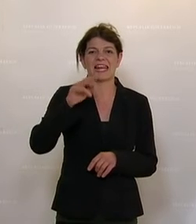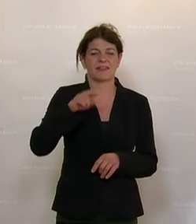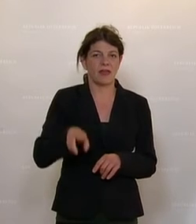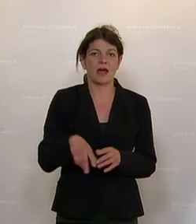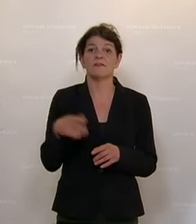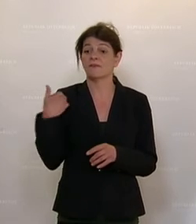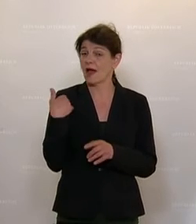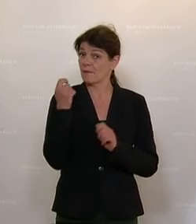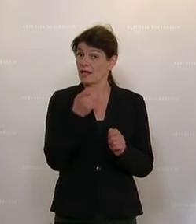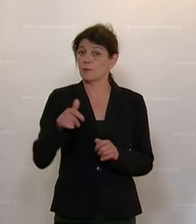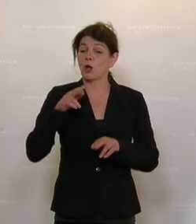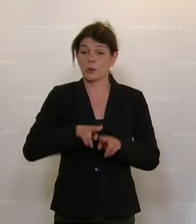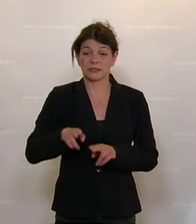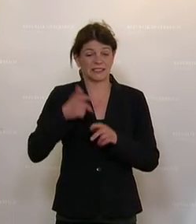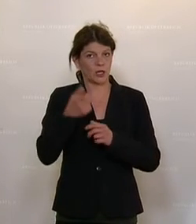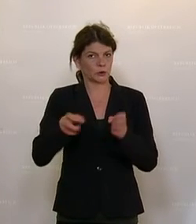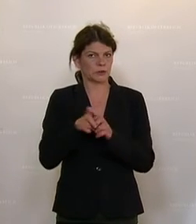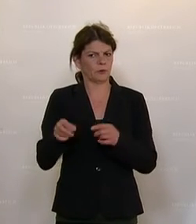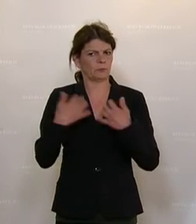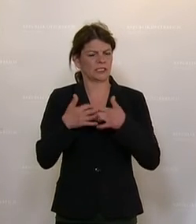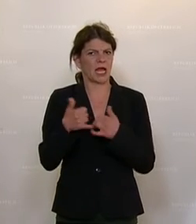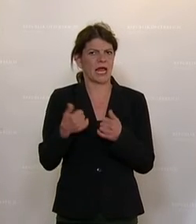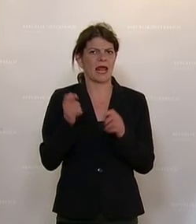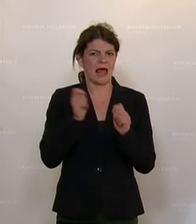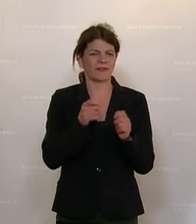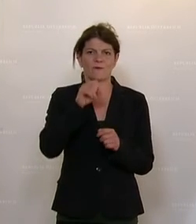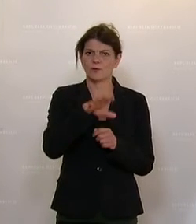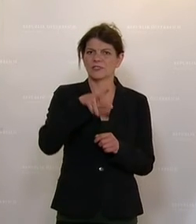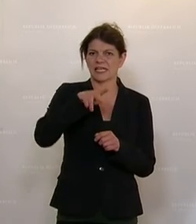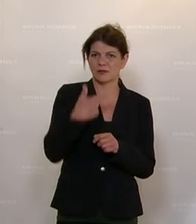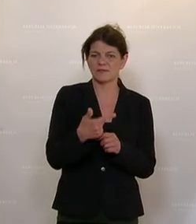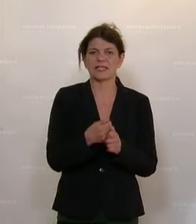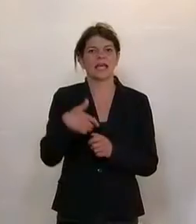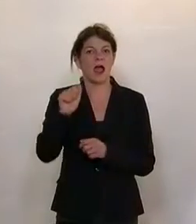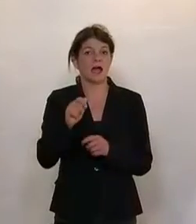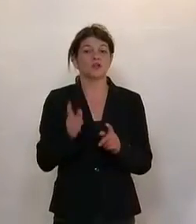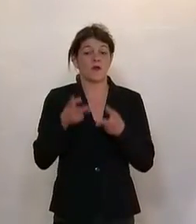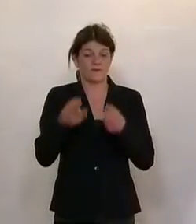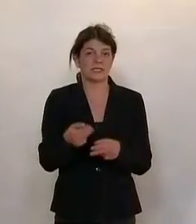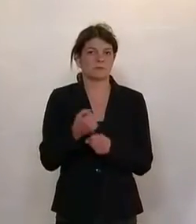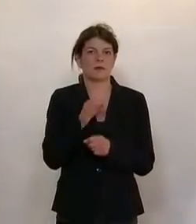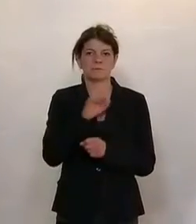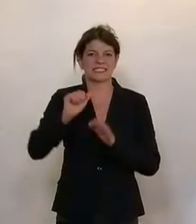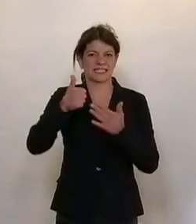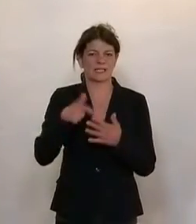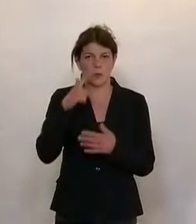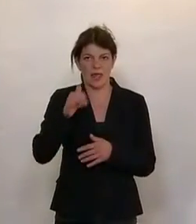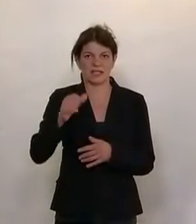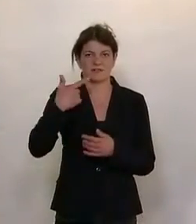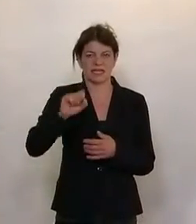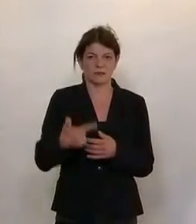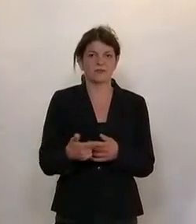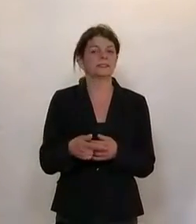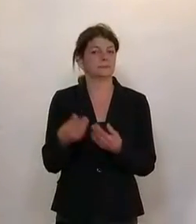heute nicht vor 20 Uhr sein. Der Berichterstattung über den Antrag 1523a, eine Frist bis zum 6. Juli 2021